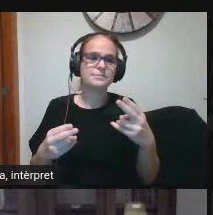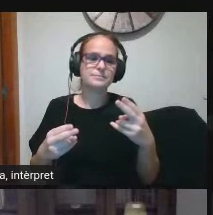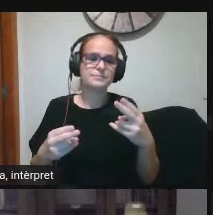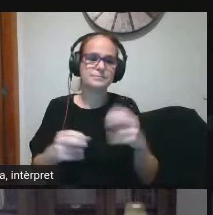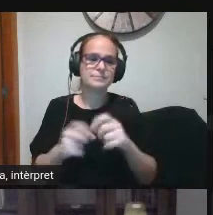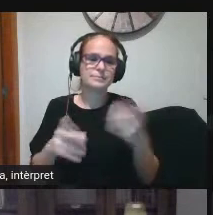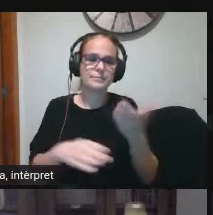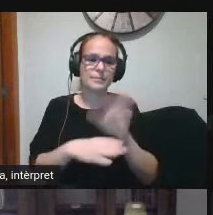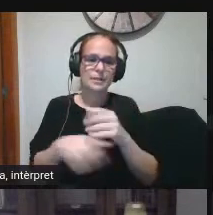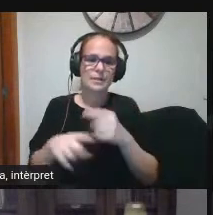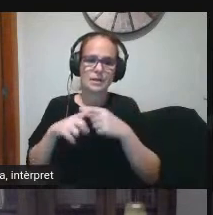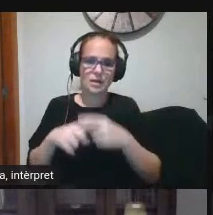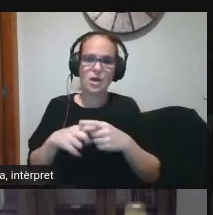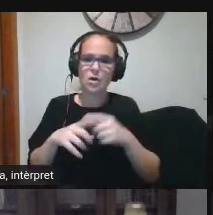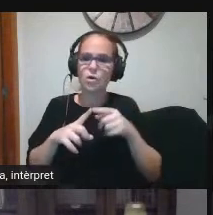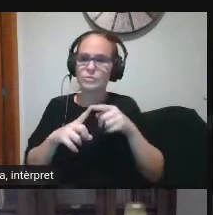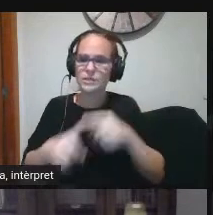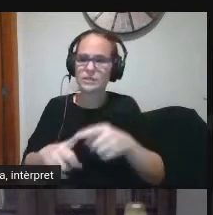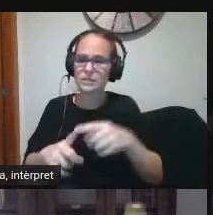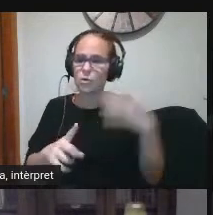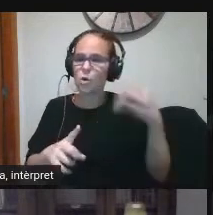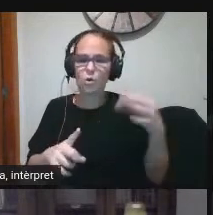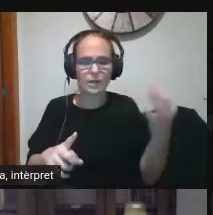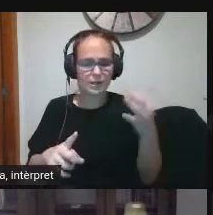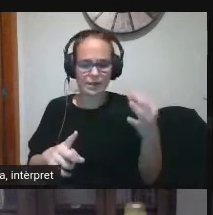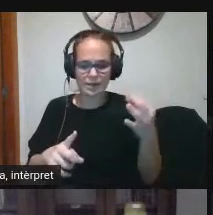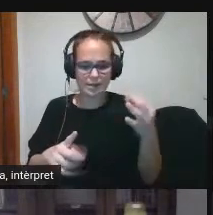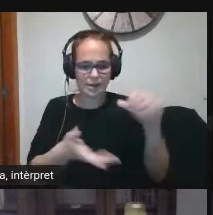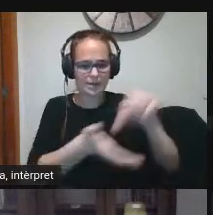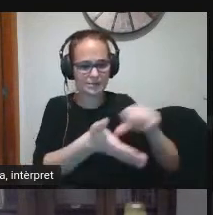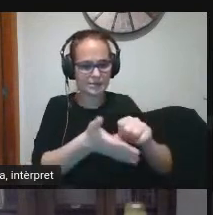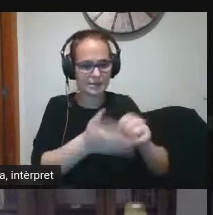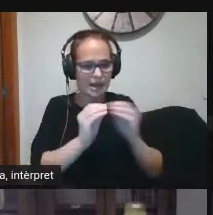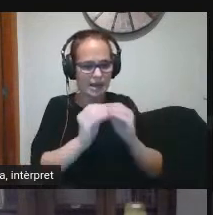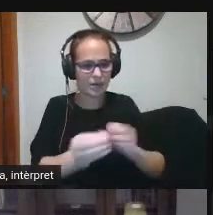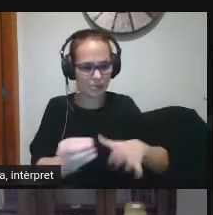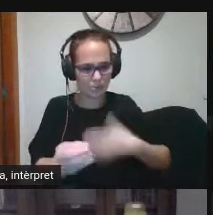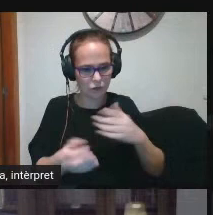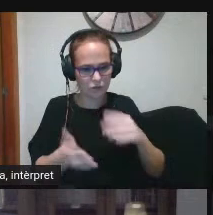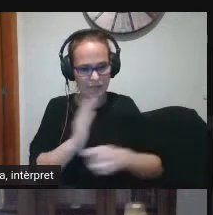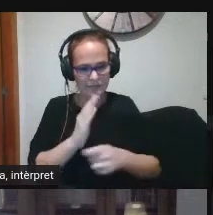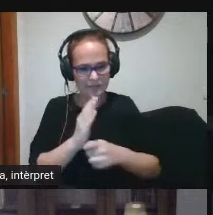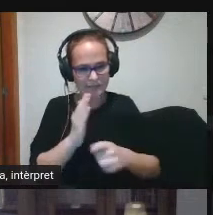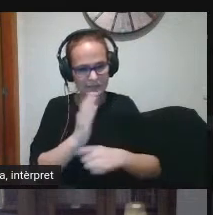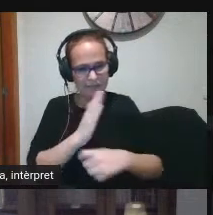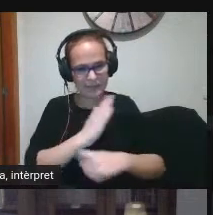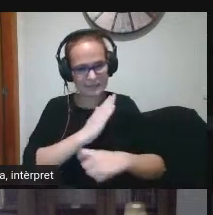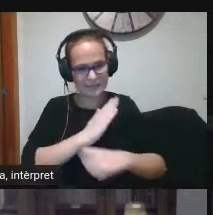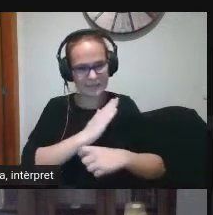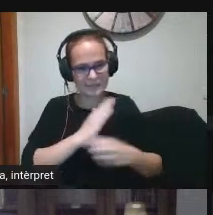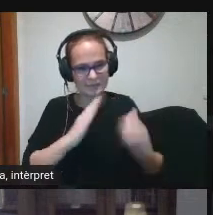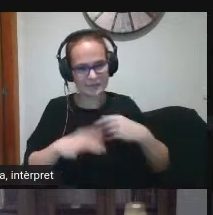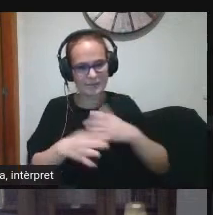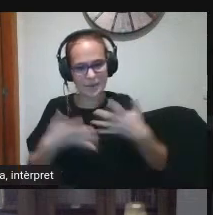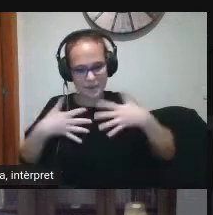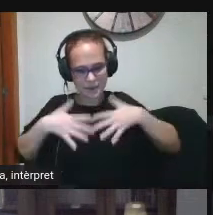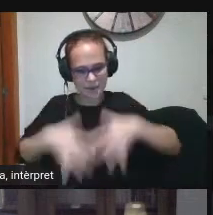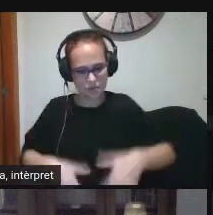gairebé d'ajudar els centres a elaborar aquesta estratègia per tal d'assolir la competència digital